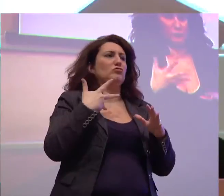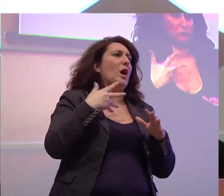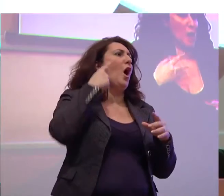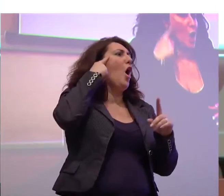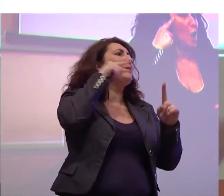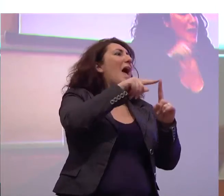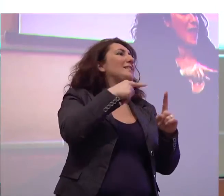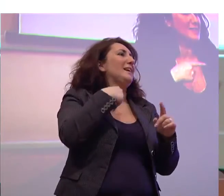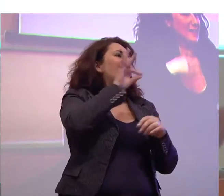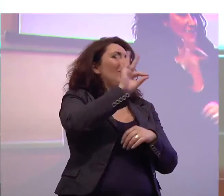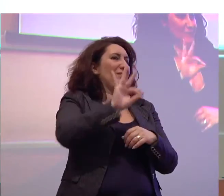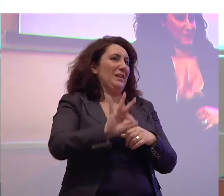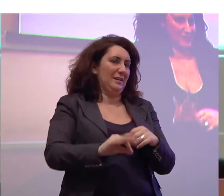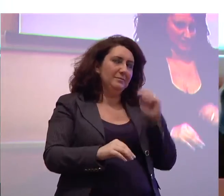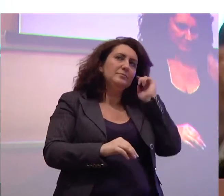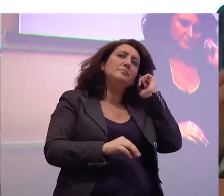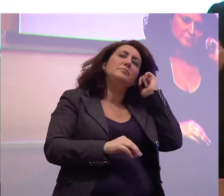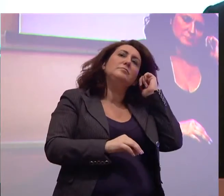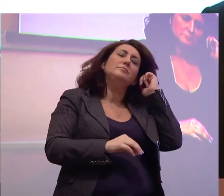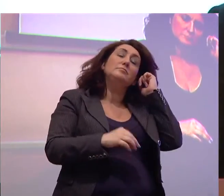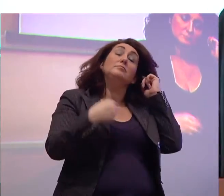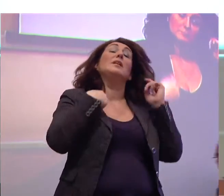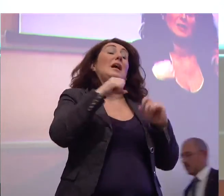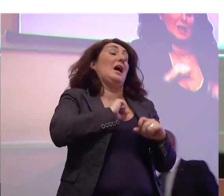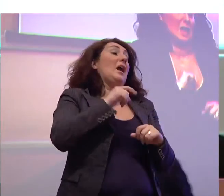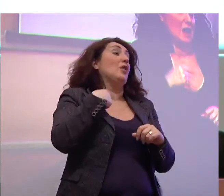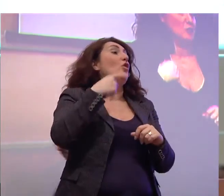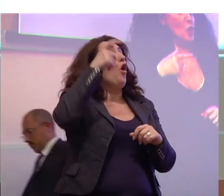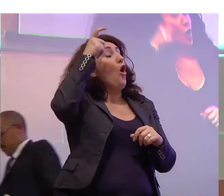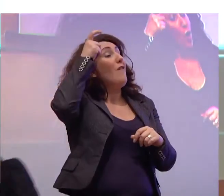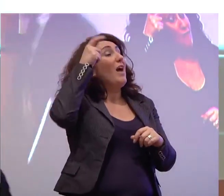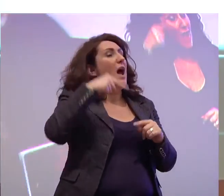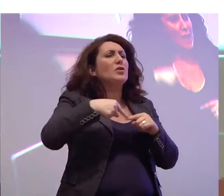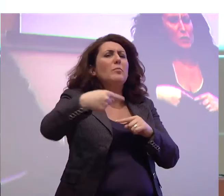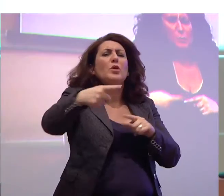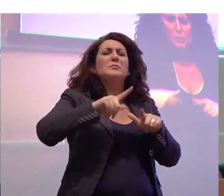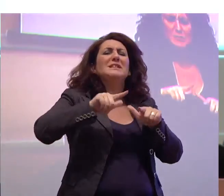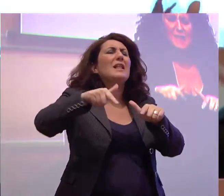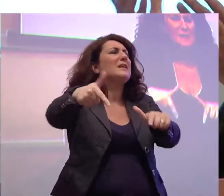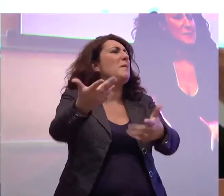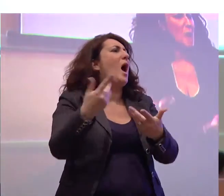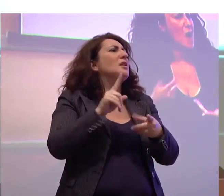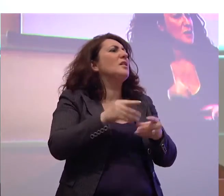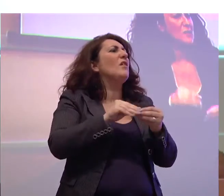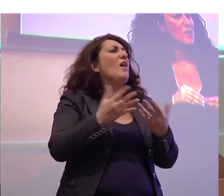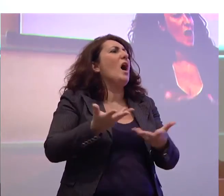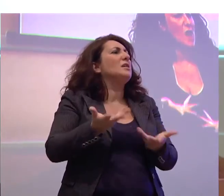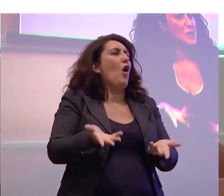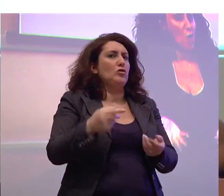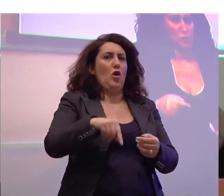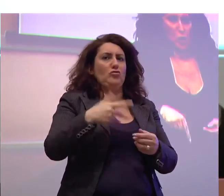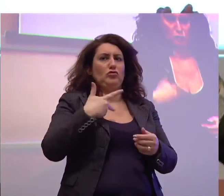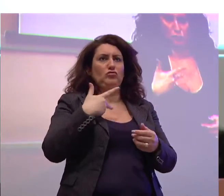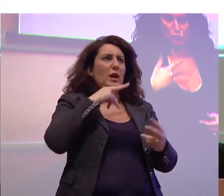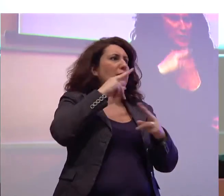credo che il governo si debba porre ecco il lavoro che dobbiamo fare nelle prossime settimane visto che oggi abbiamo degli interlocutori